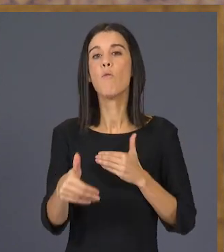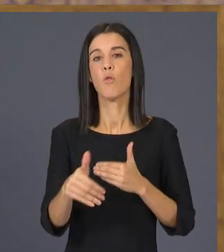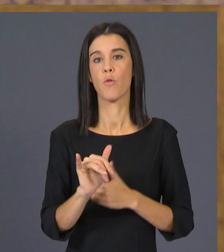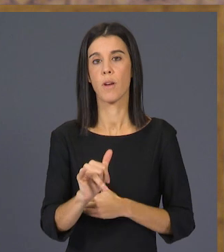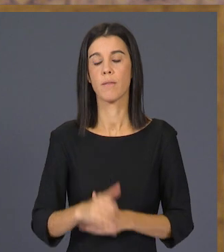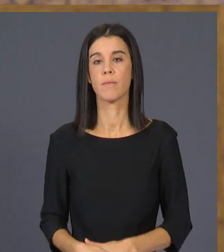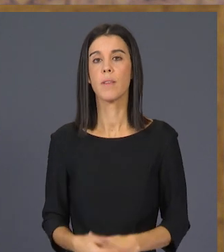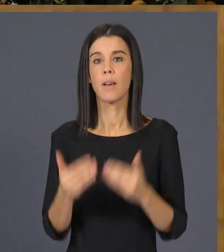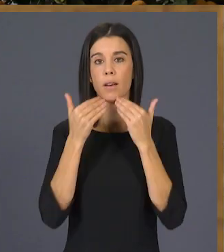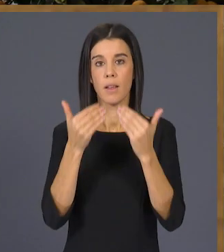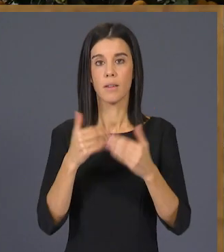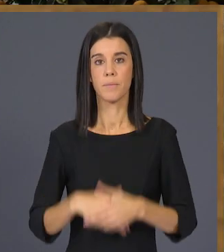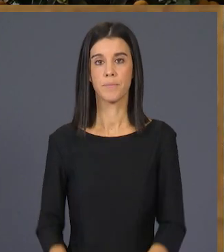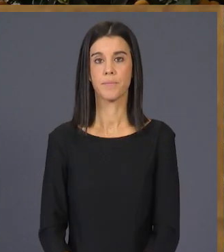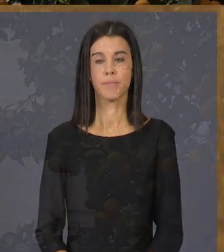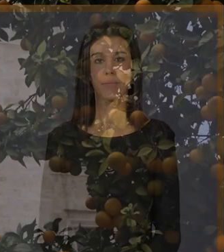Moltes gràcies.